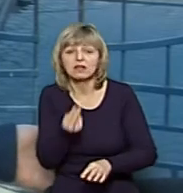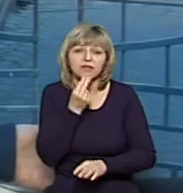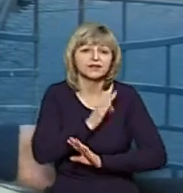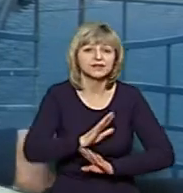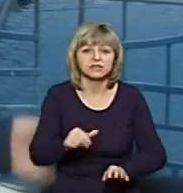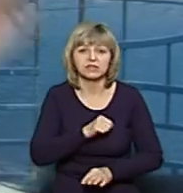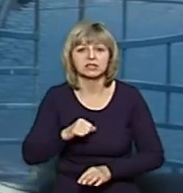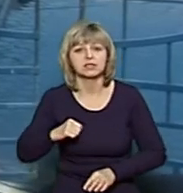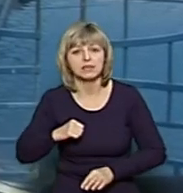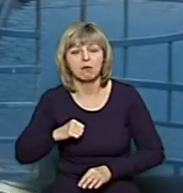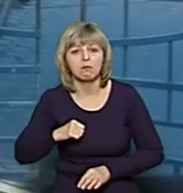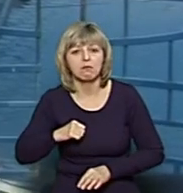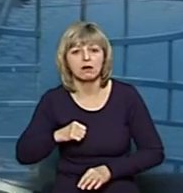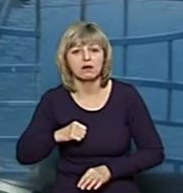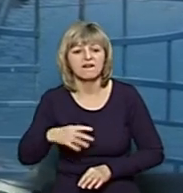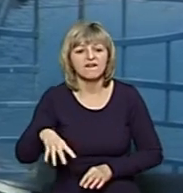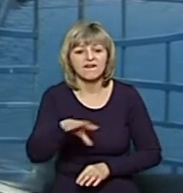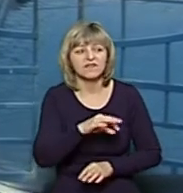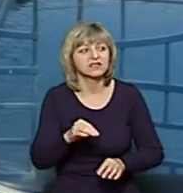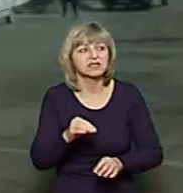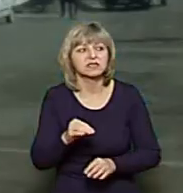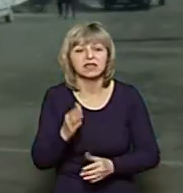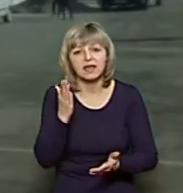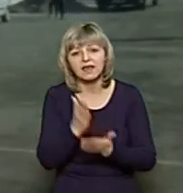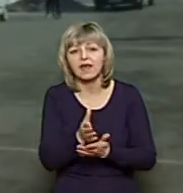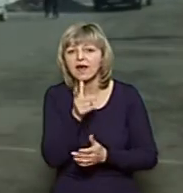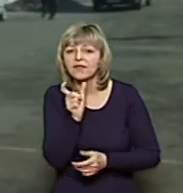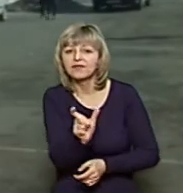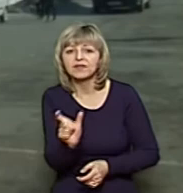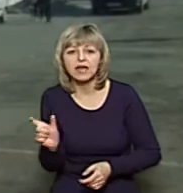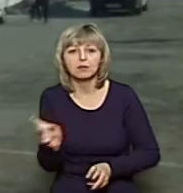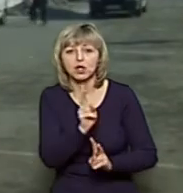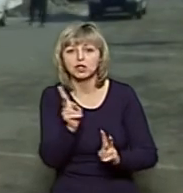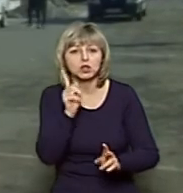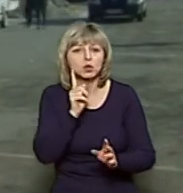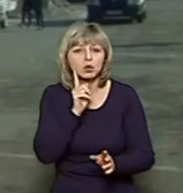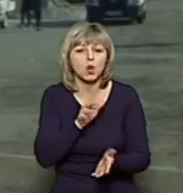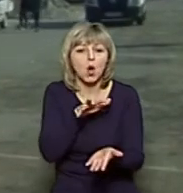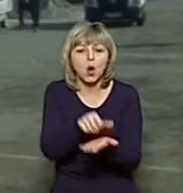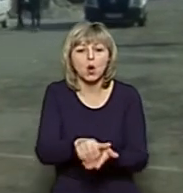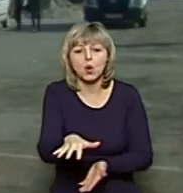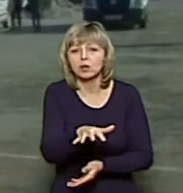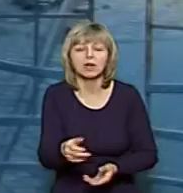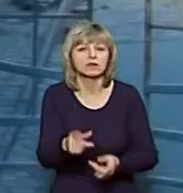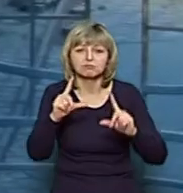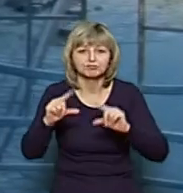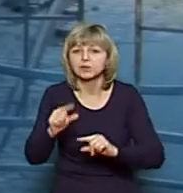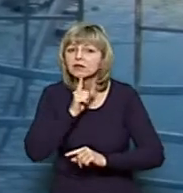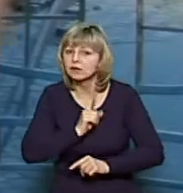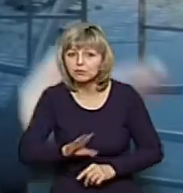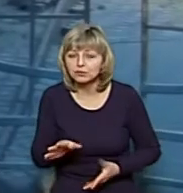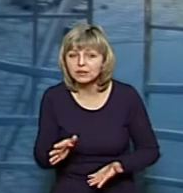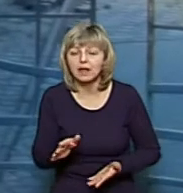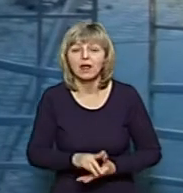'їсеш сам. Все ж є терміни. Ніхто нам тої оренди не знизить, тому що це теж їхні,